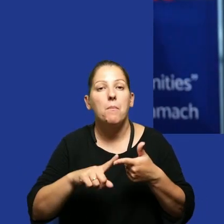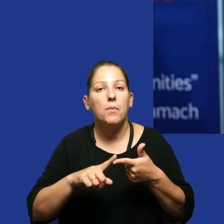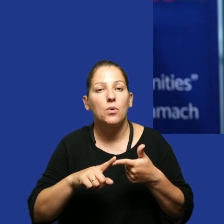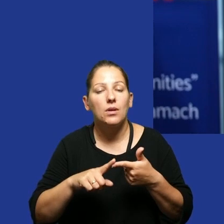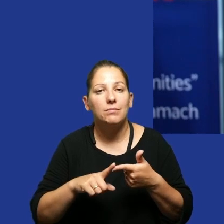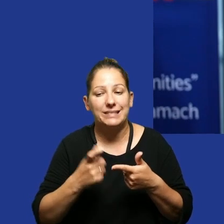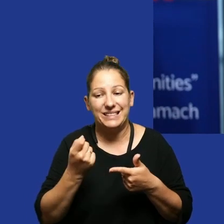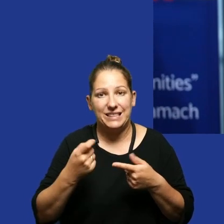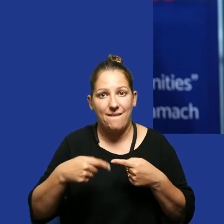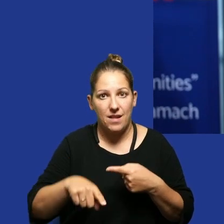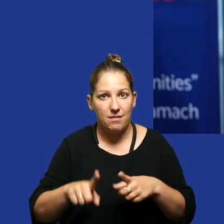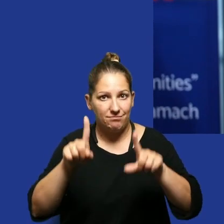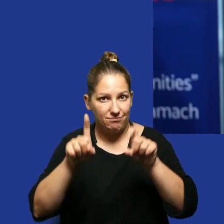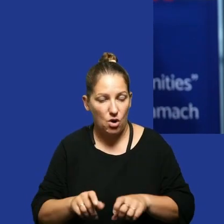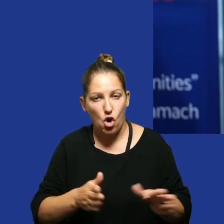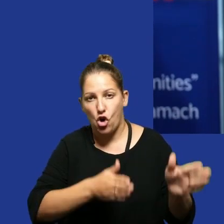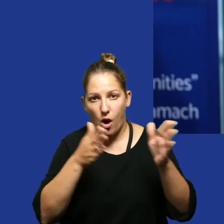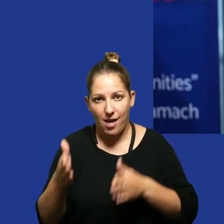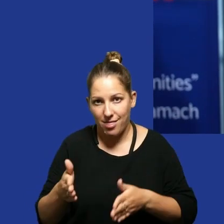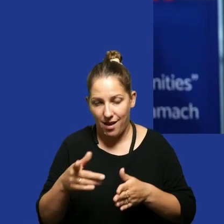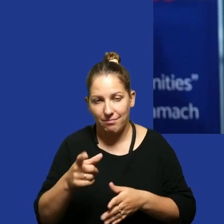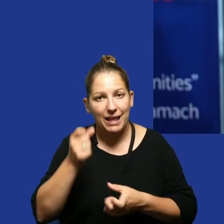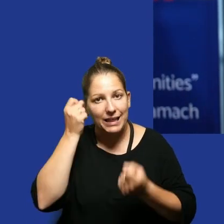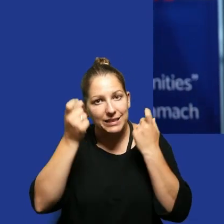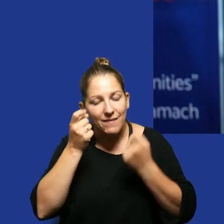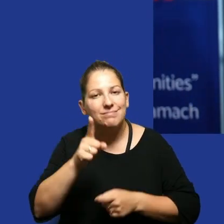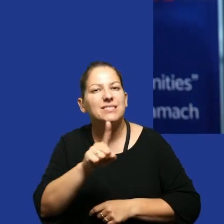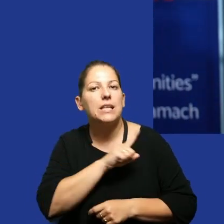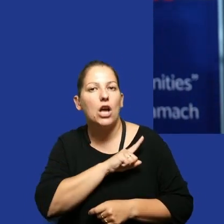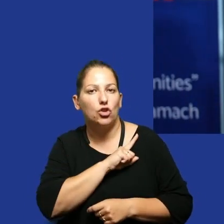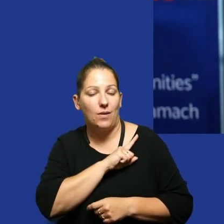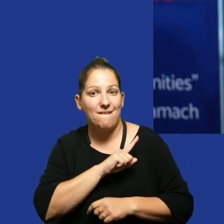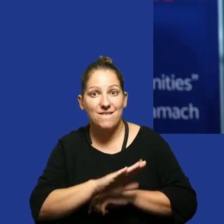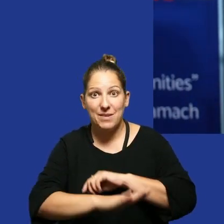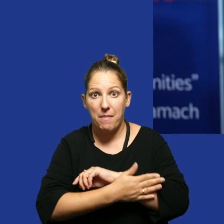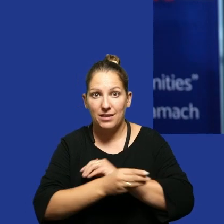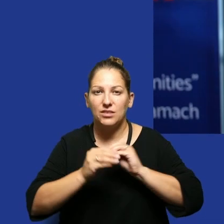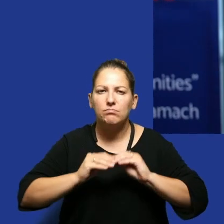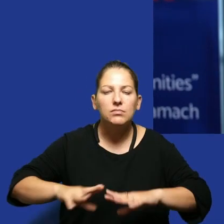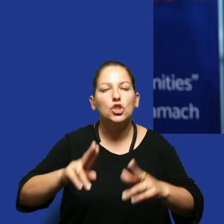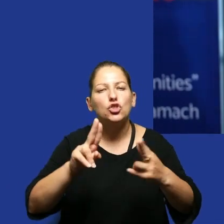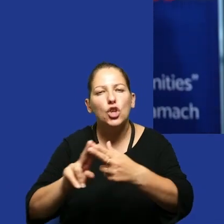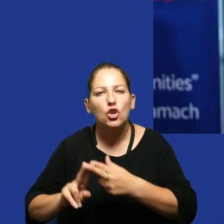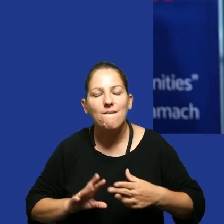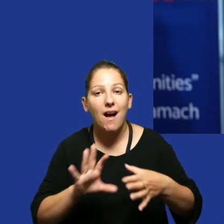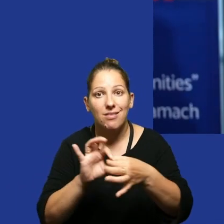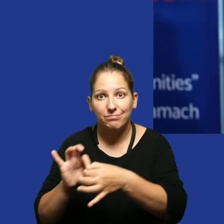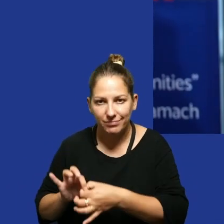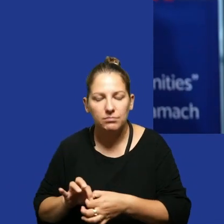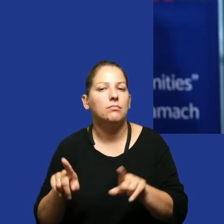już za chwilę uruchamiamy kolejną edycję Szkołą Inicjatyw Strażniczych gdzie to wsparcie sieciowanie jest